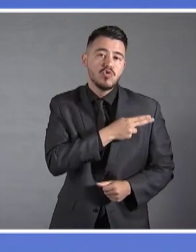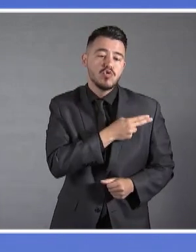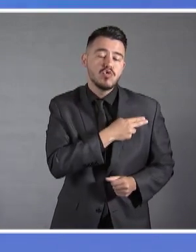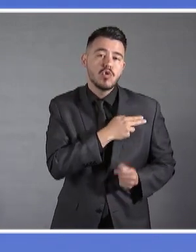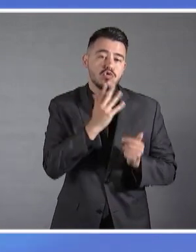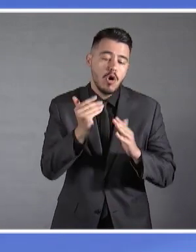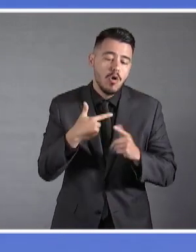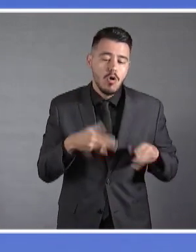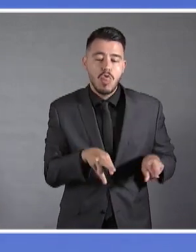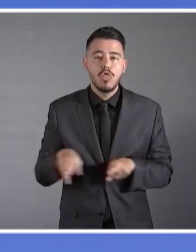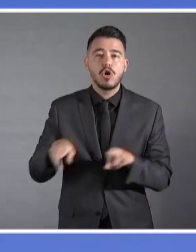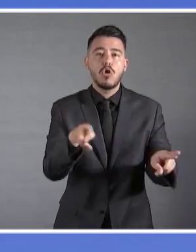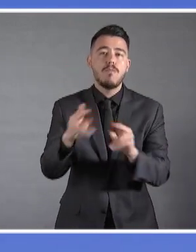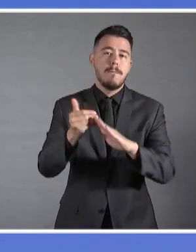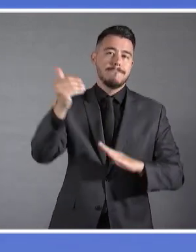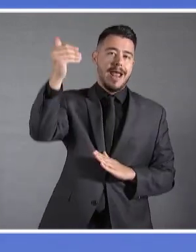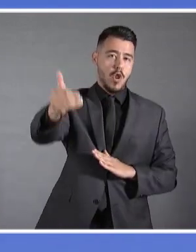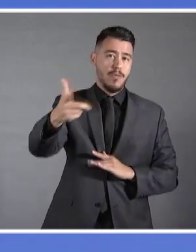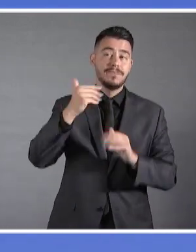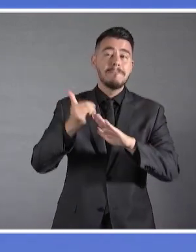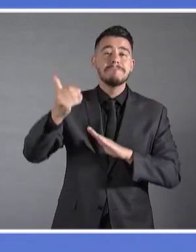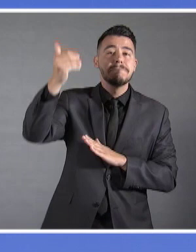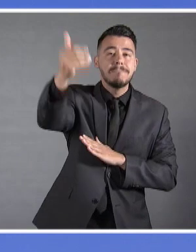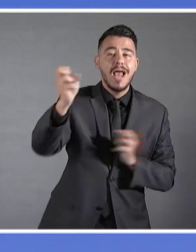ενός ρευστού αβέβαιου μέλλοντος.